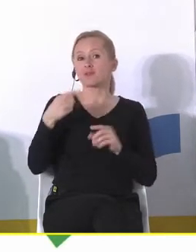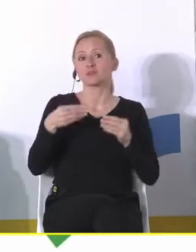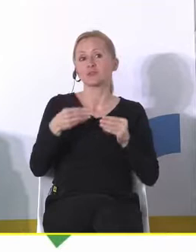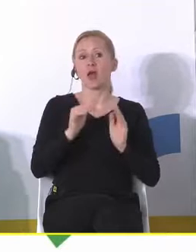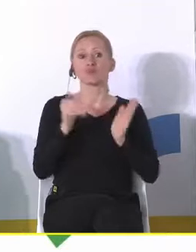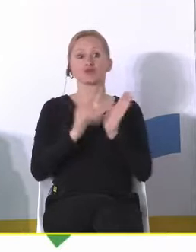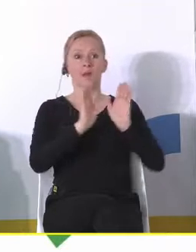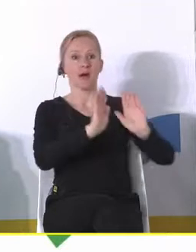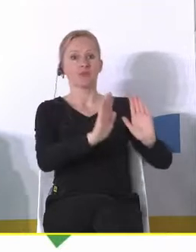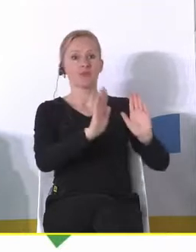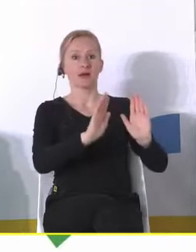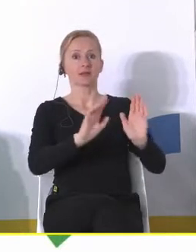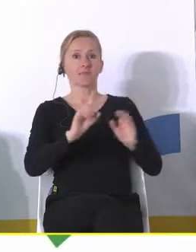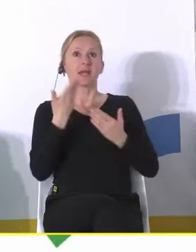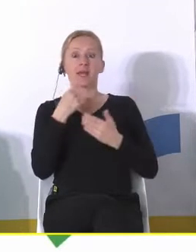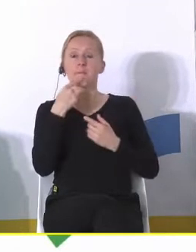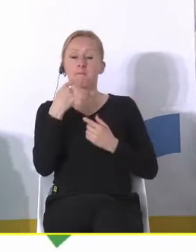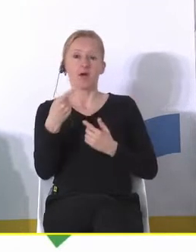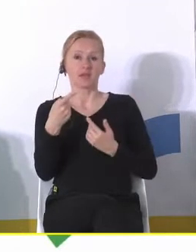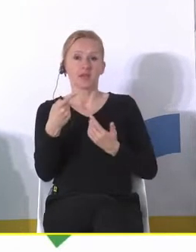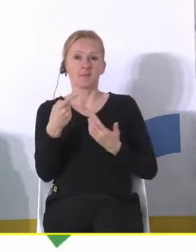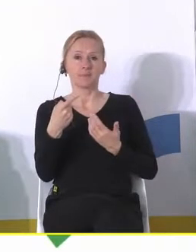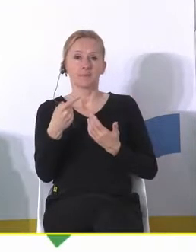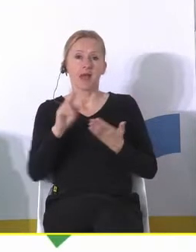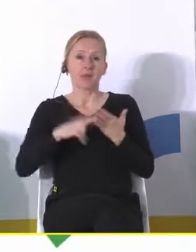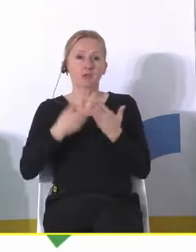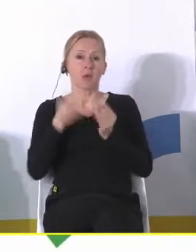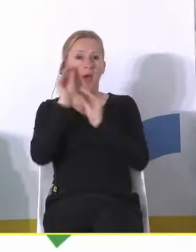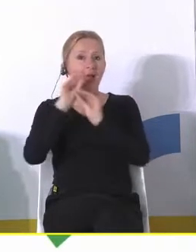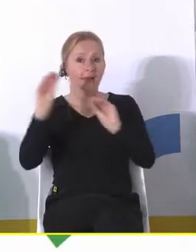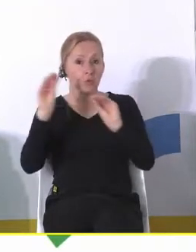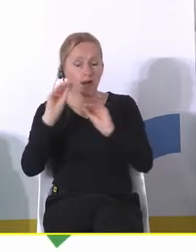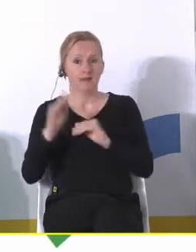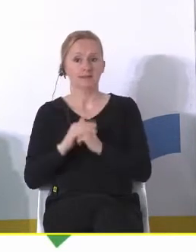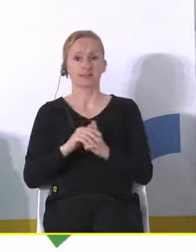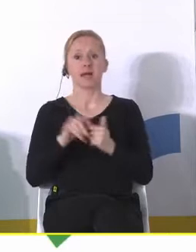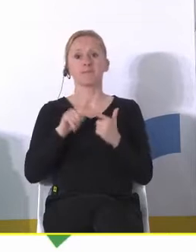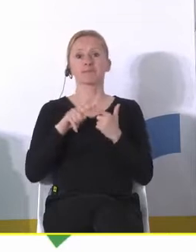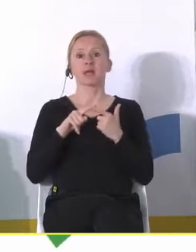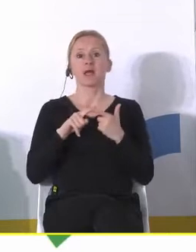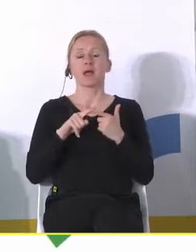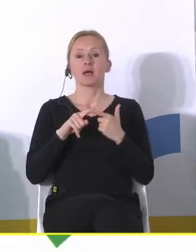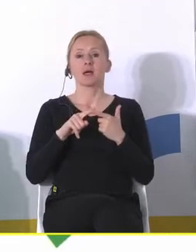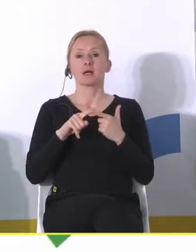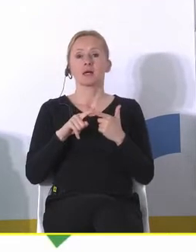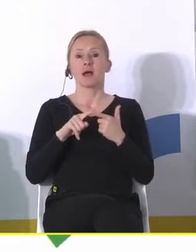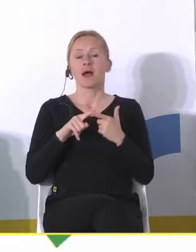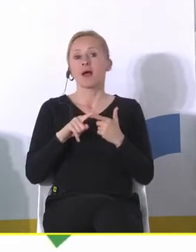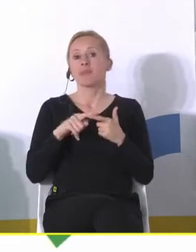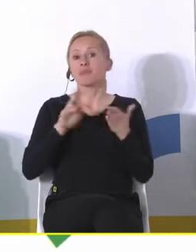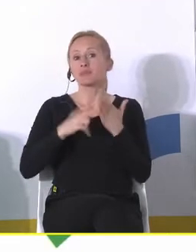dbać. Powiem o takich najbardziej oczywistych, czyli o edukacji, jeszcze bardziej podstawowym, czyli